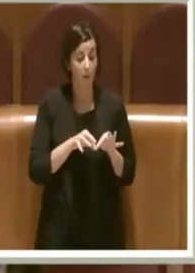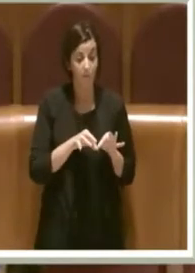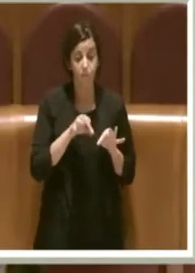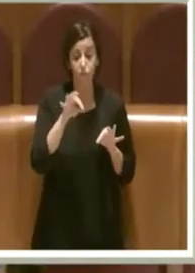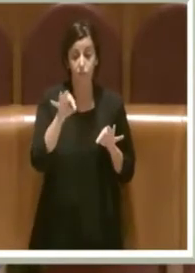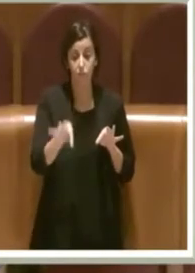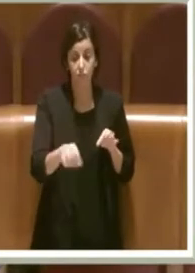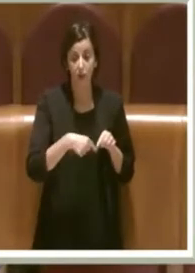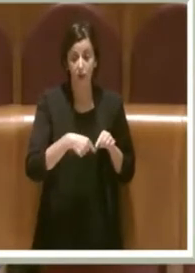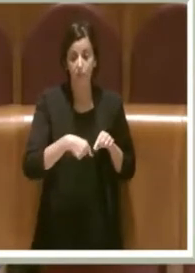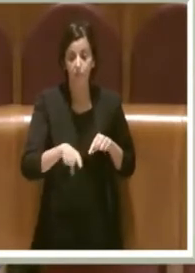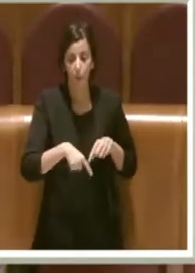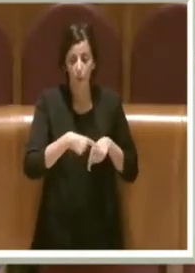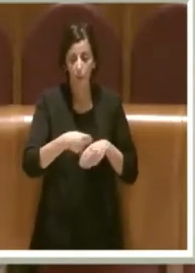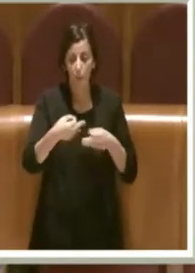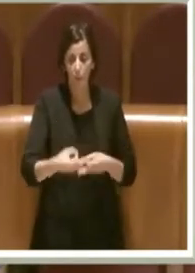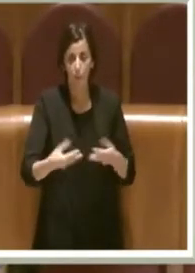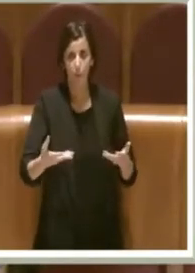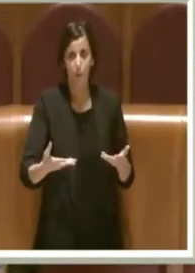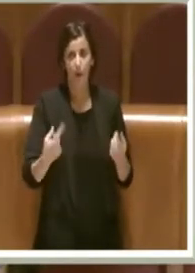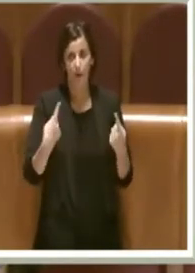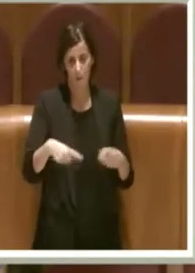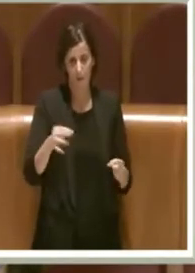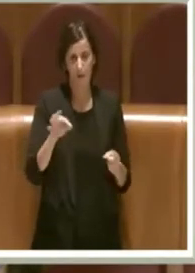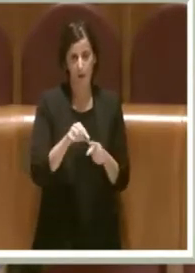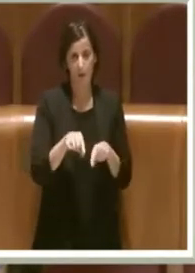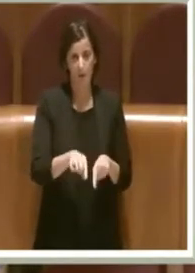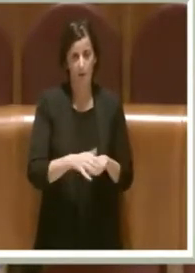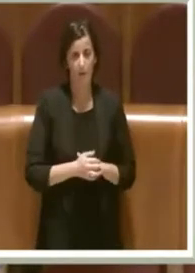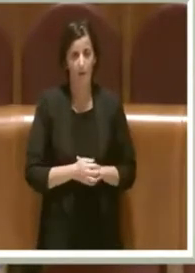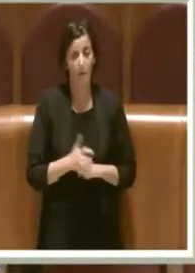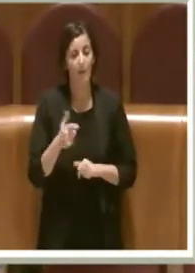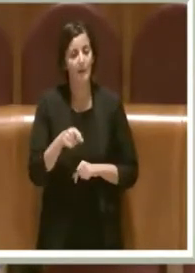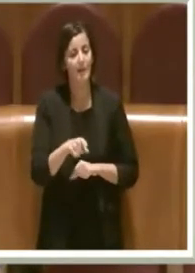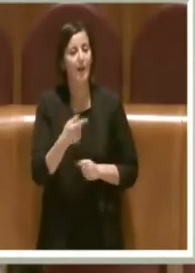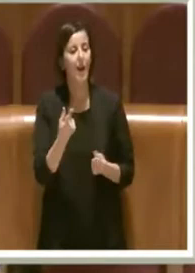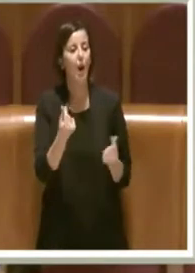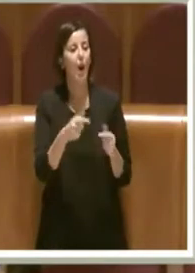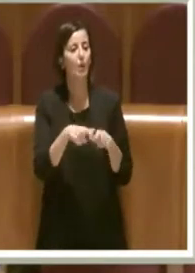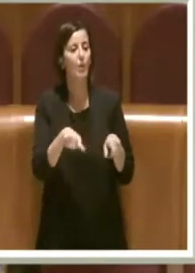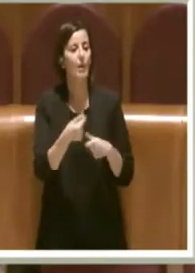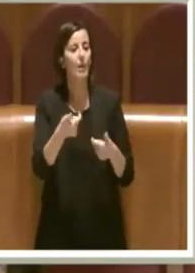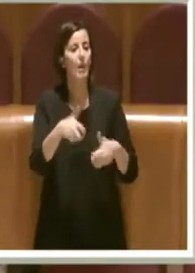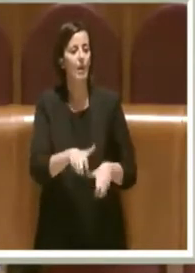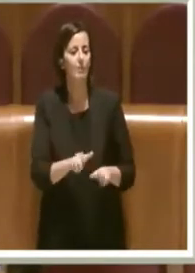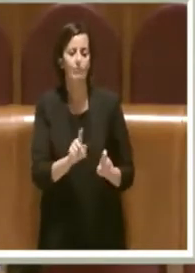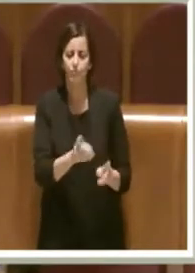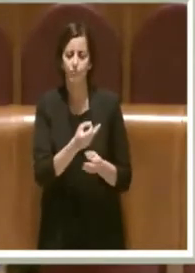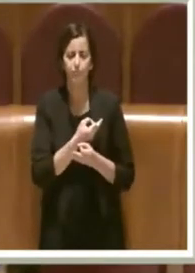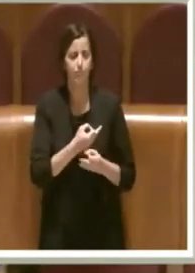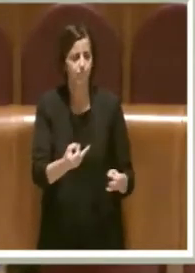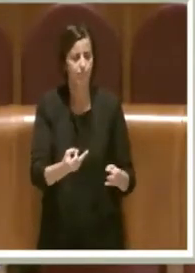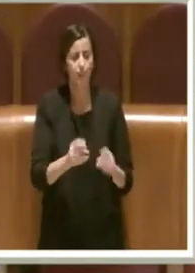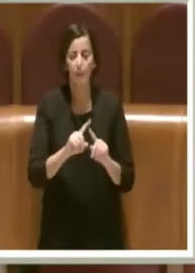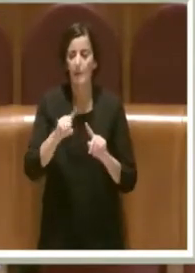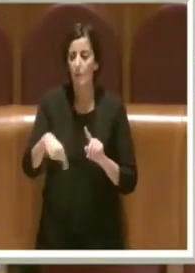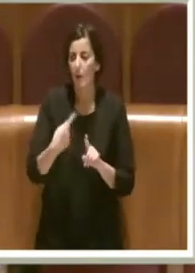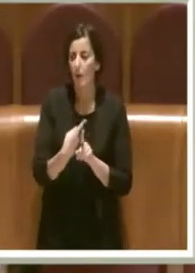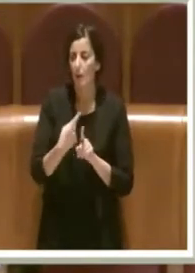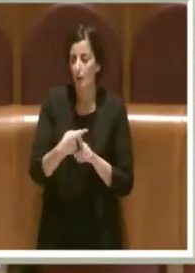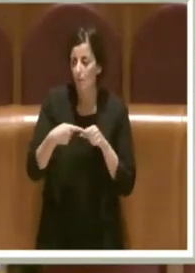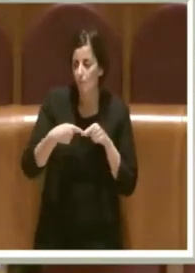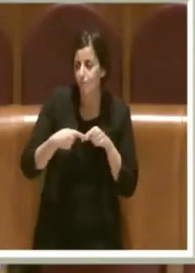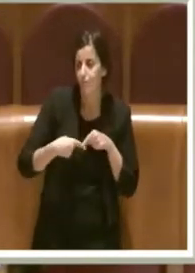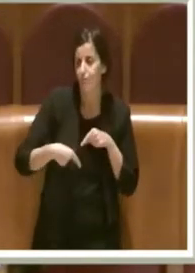con una certa puntualità? Perché se lei abbassa il costo del biglietto, va benissimo, ma se poi dobbiamo viaggiare